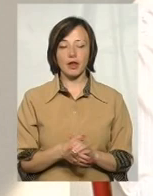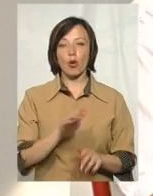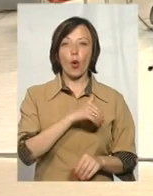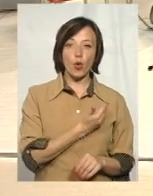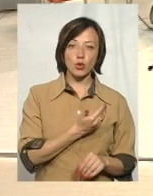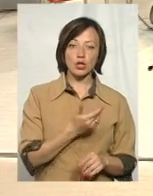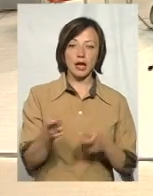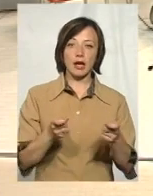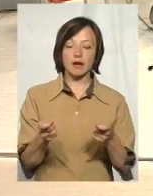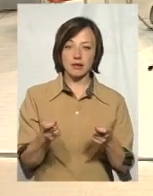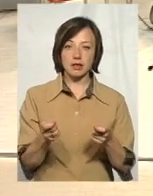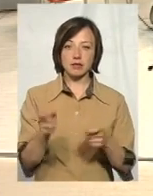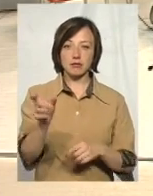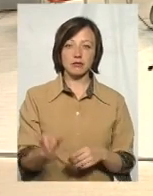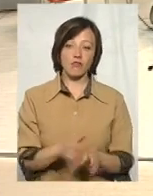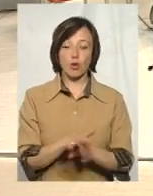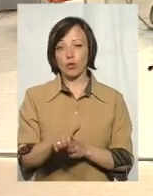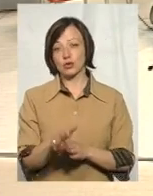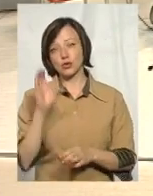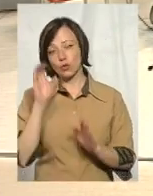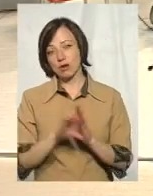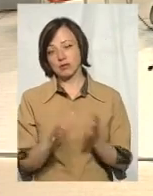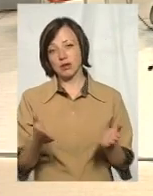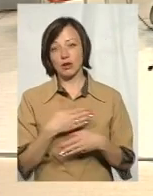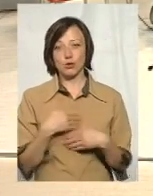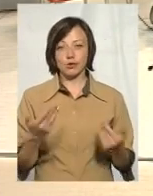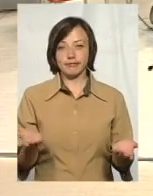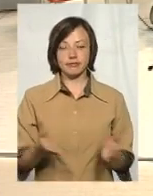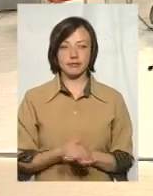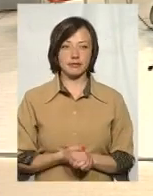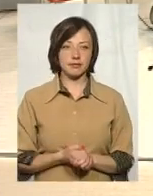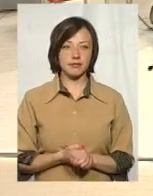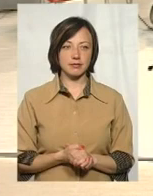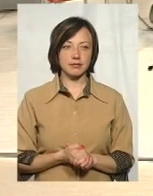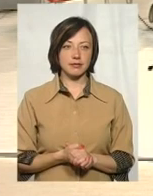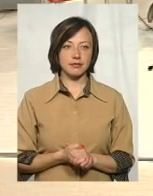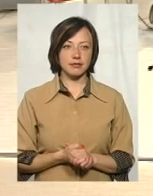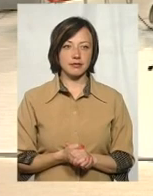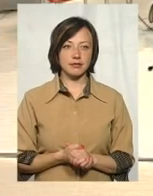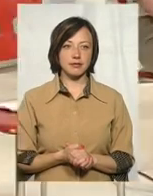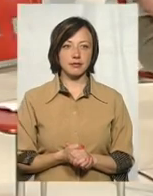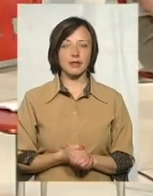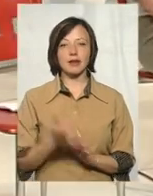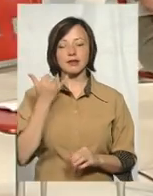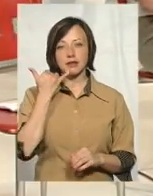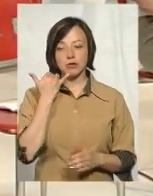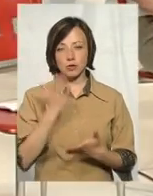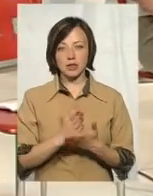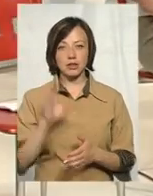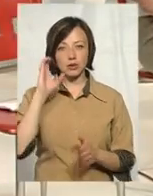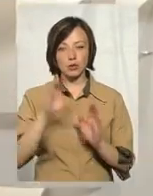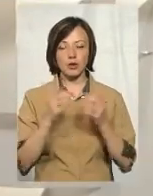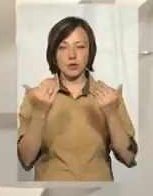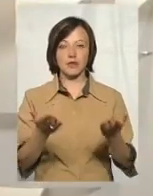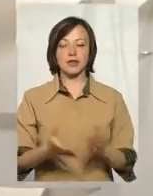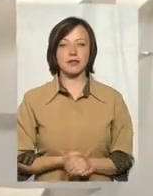Хоче керівник виконує, дослухається. Ніто на його совість. 61-90-60, нас